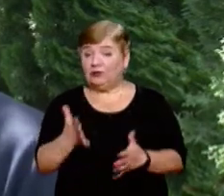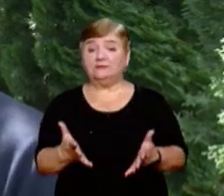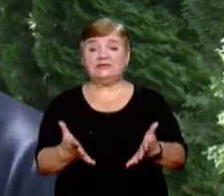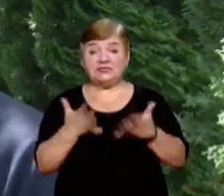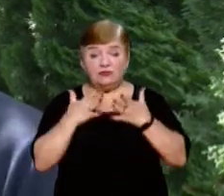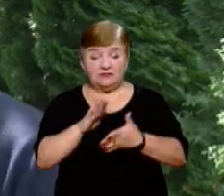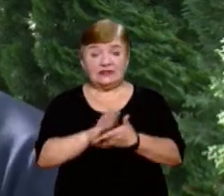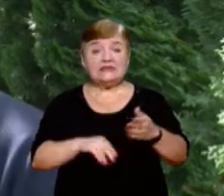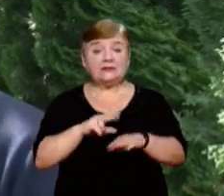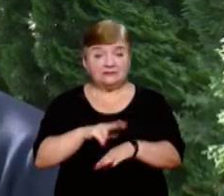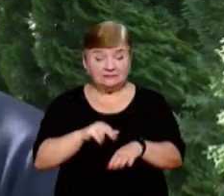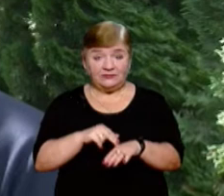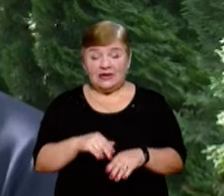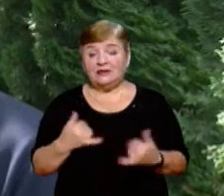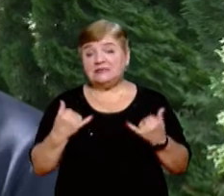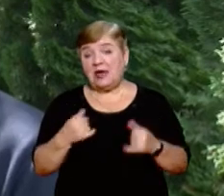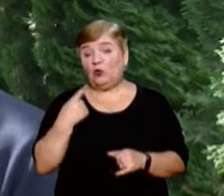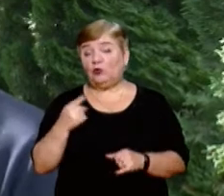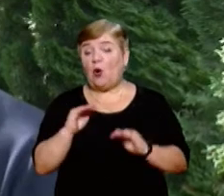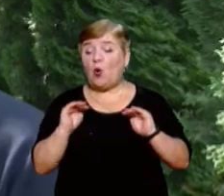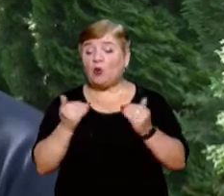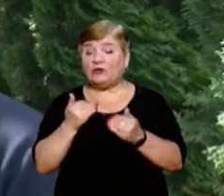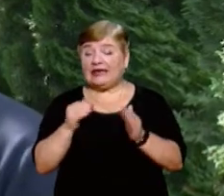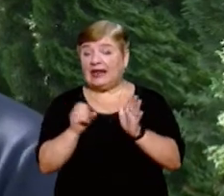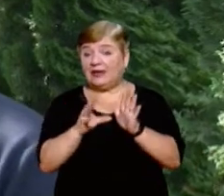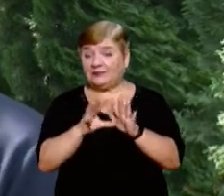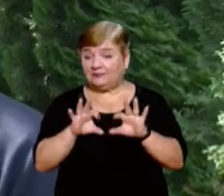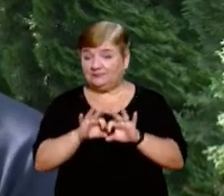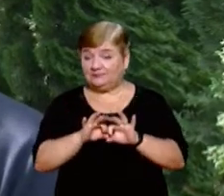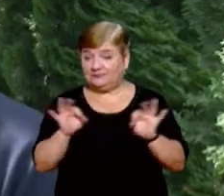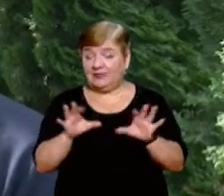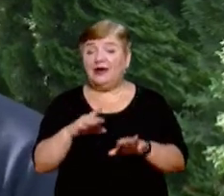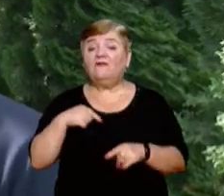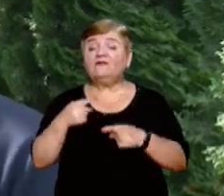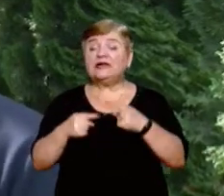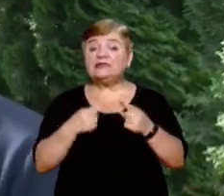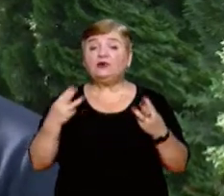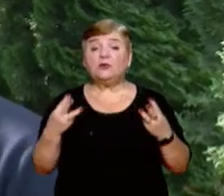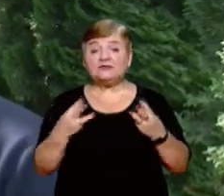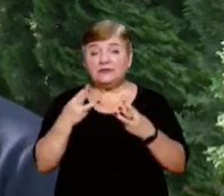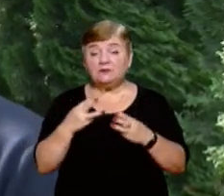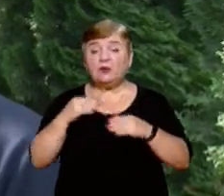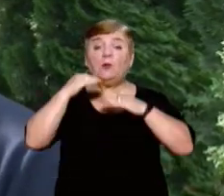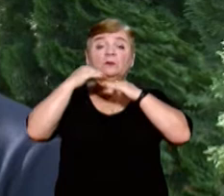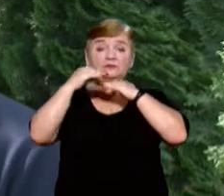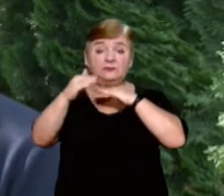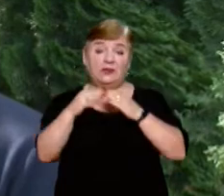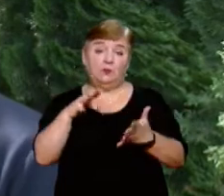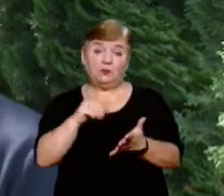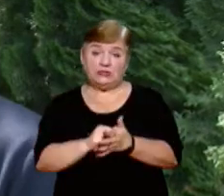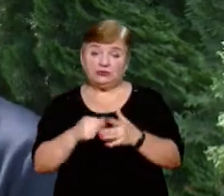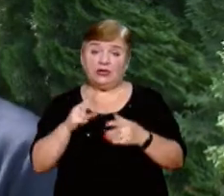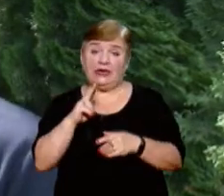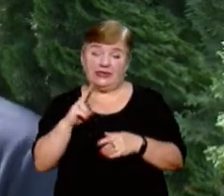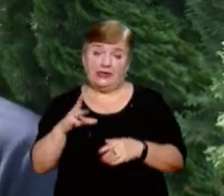правоохоронними органами, однак одна із версій – це коротке замикання електромережі. Наслідок пожежі було знищено стелю, а також пошкоджено